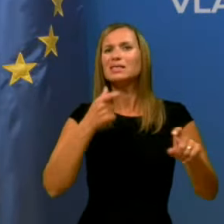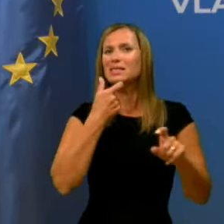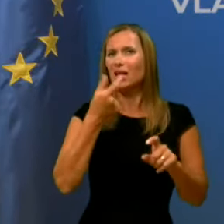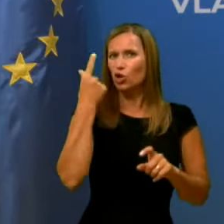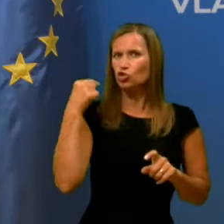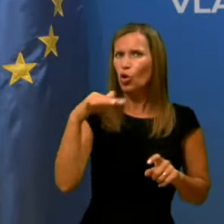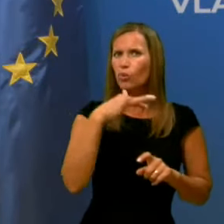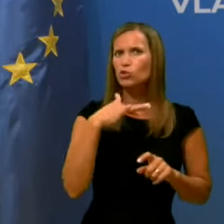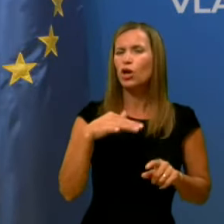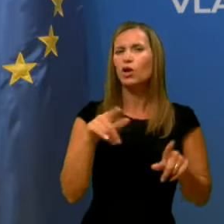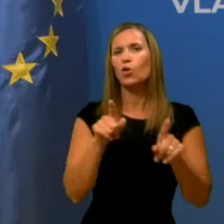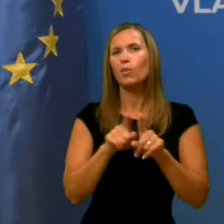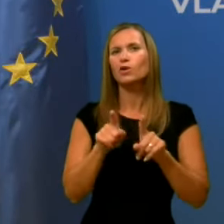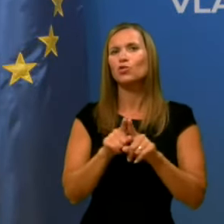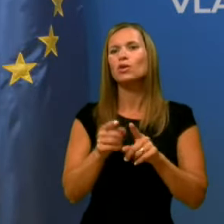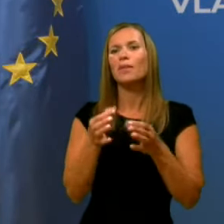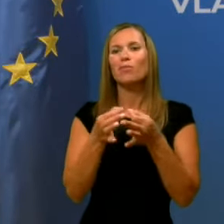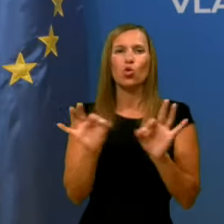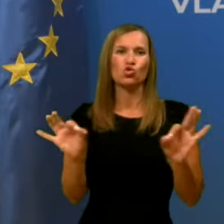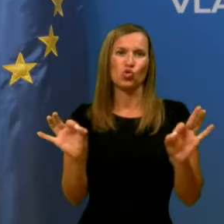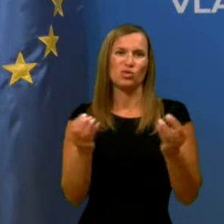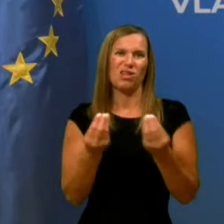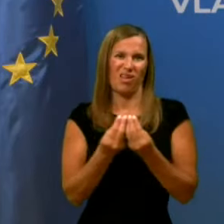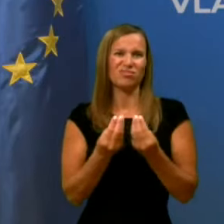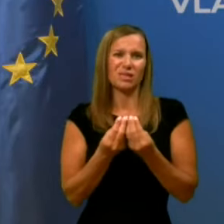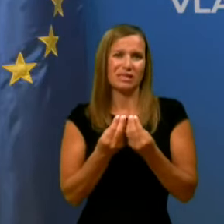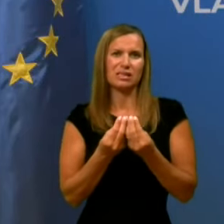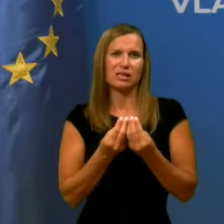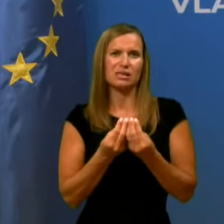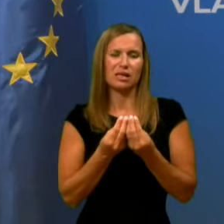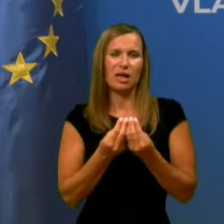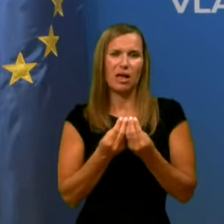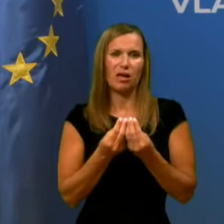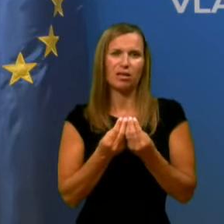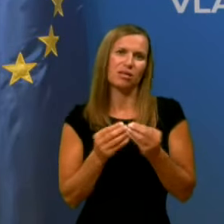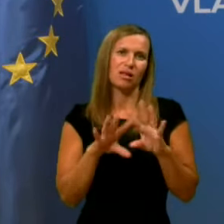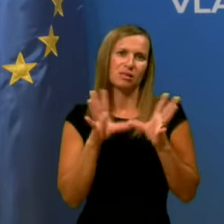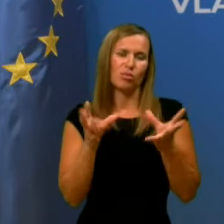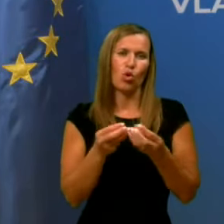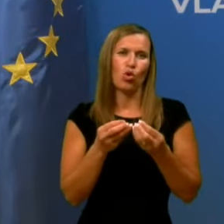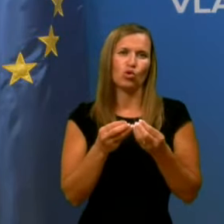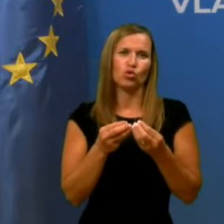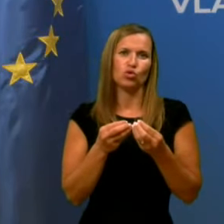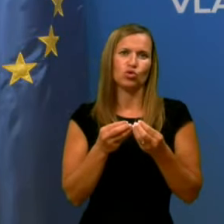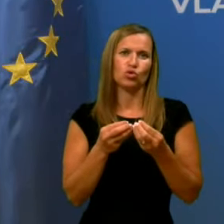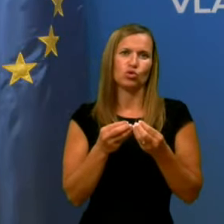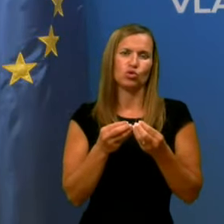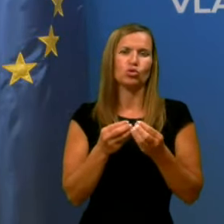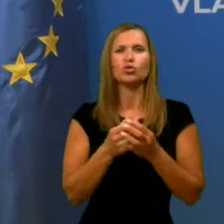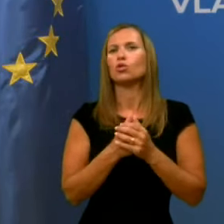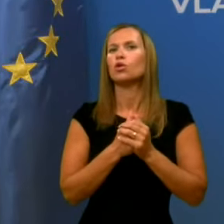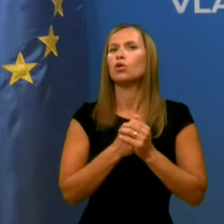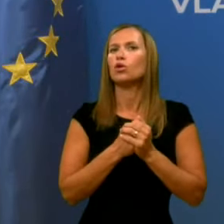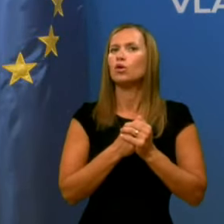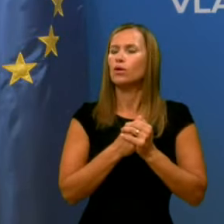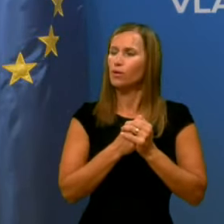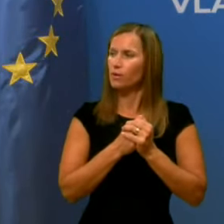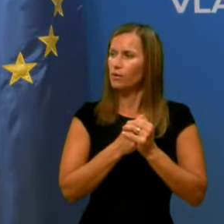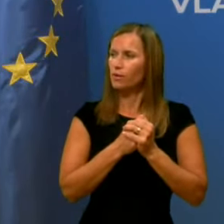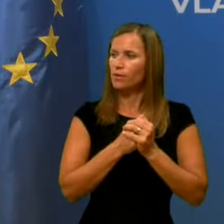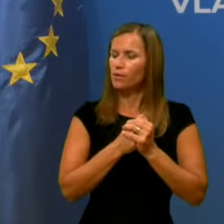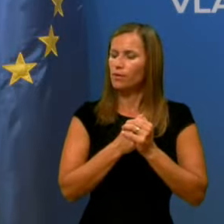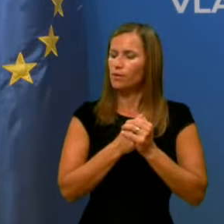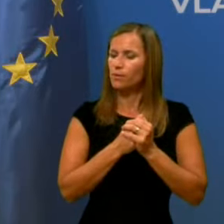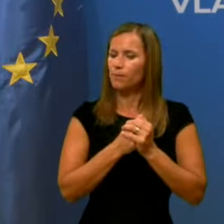ampak tudi do prostorske stiske. Na splošno, tudi z gospodom Gorijo ste omenjali, da smo na najhitreje